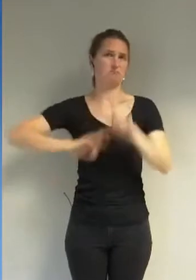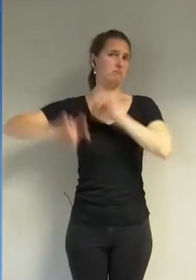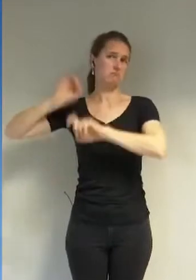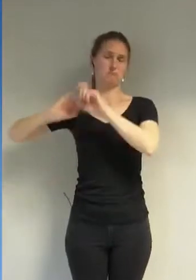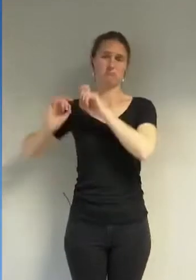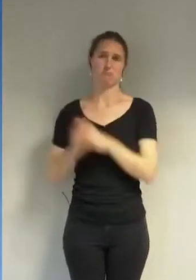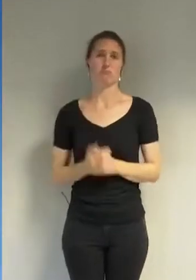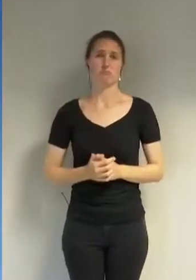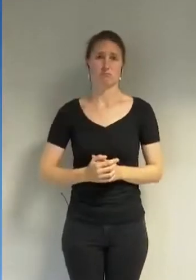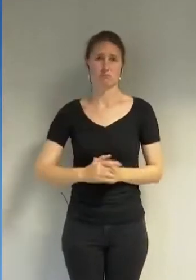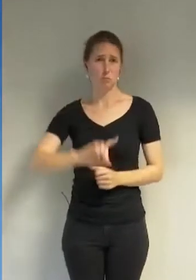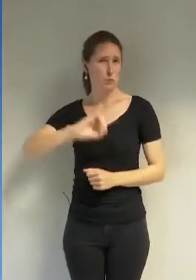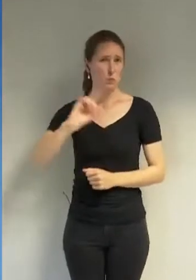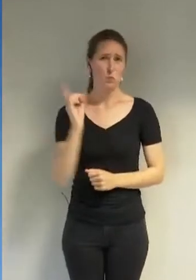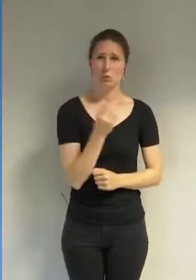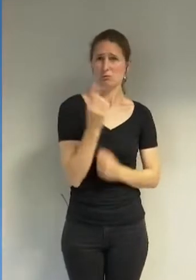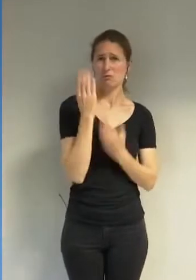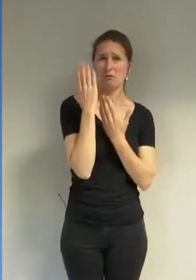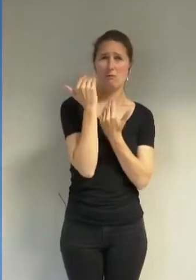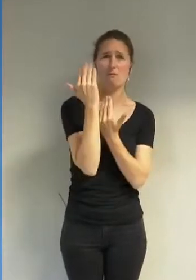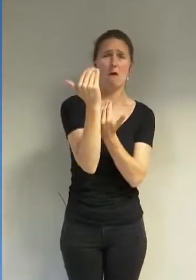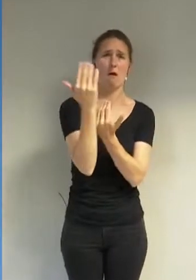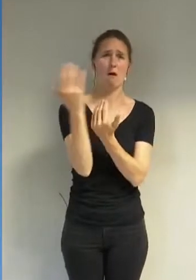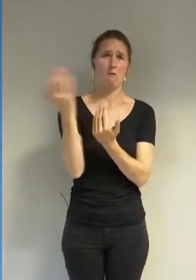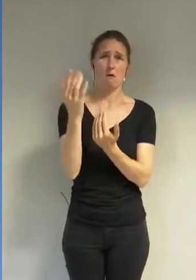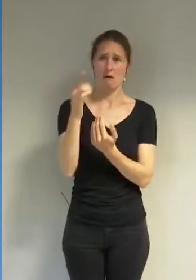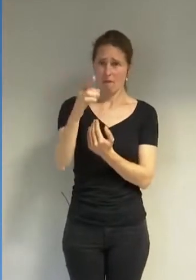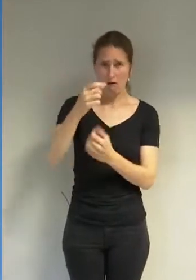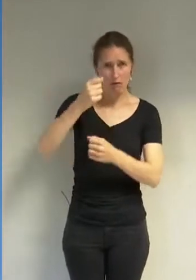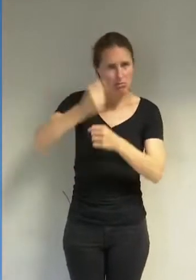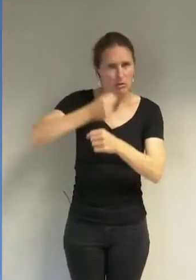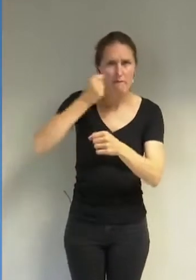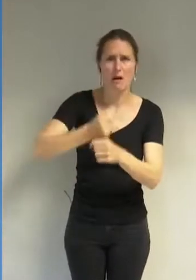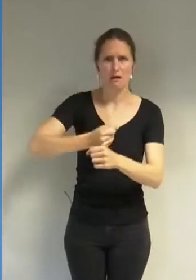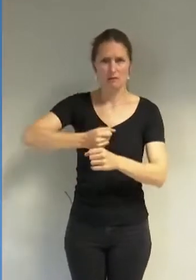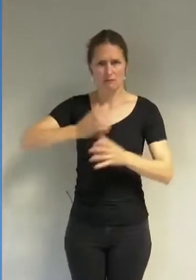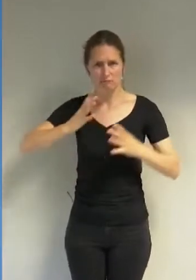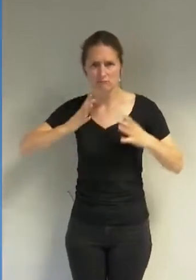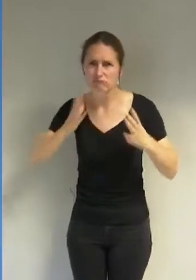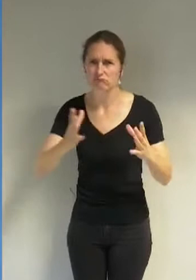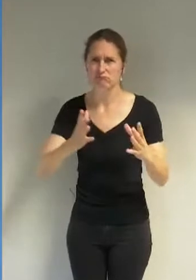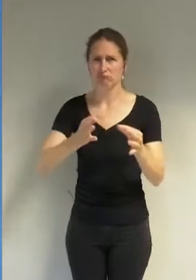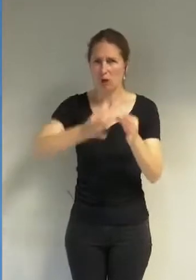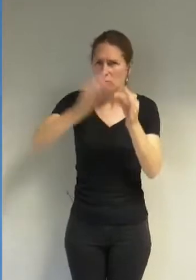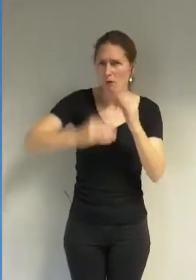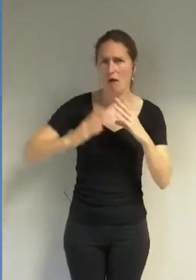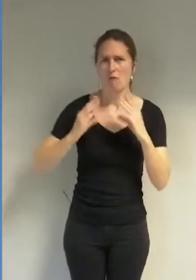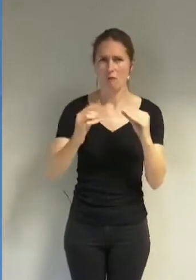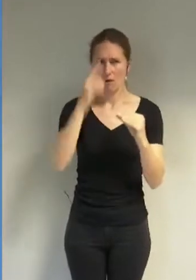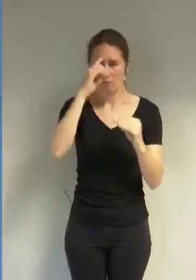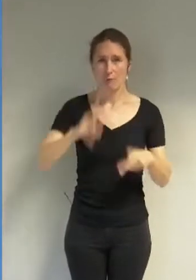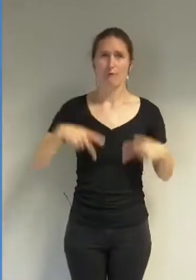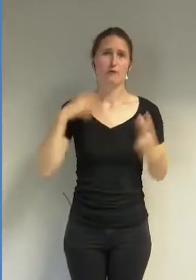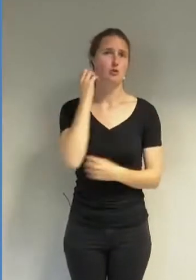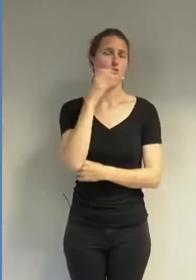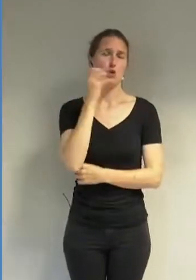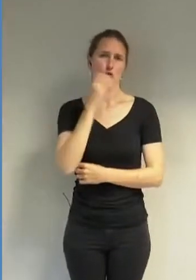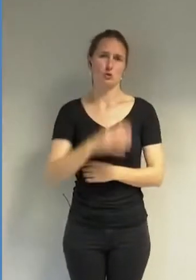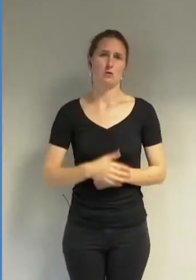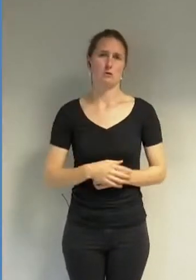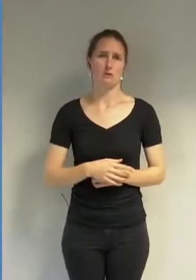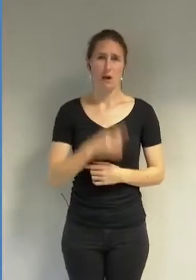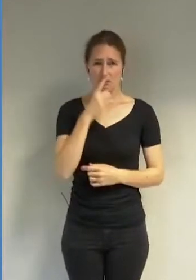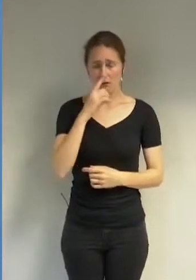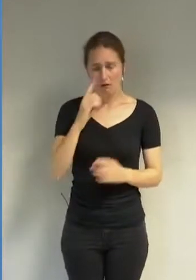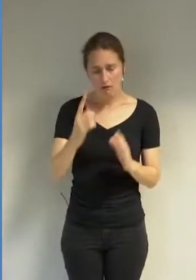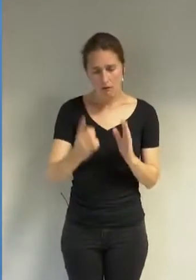Tous attendent de vous du travail et des résultats concrets pour leur quotidien et qu'on en recommence à